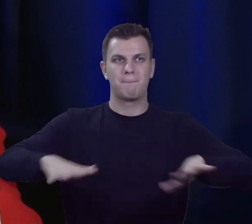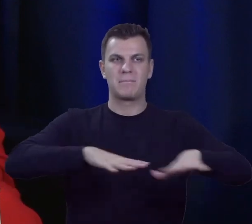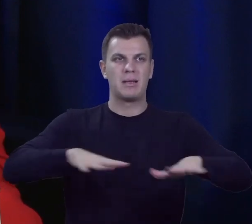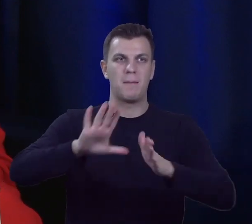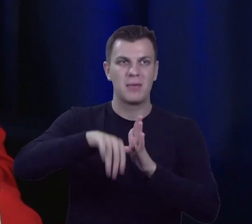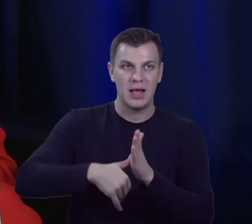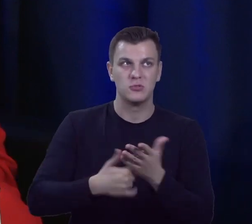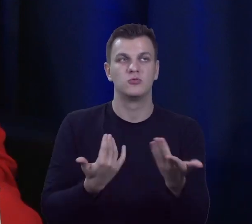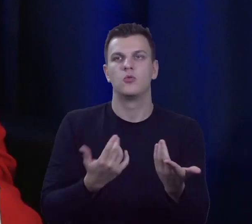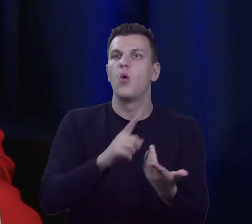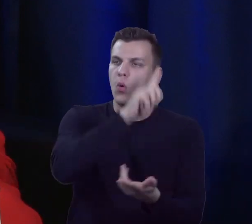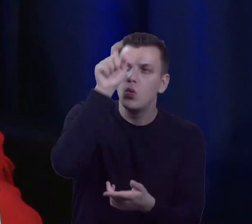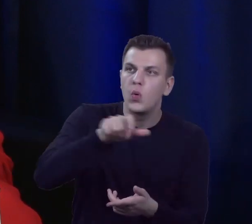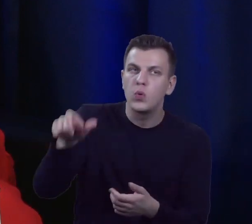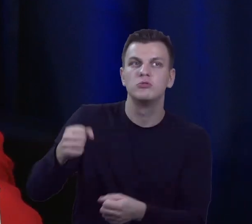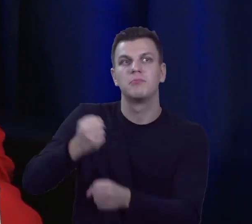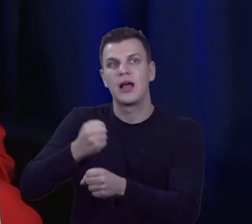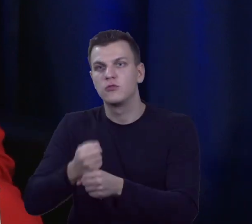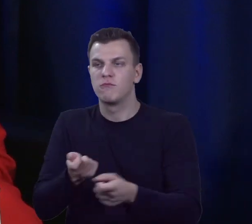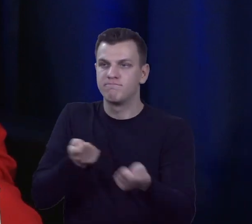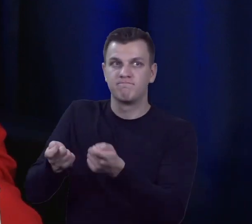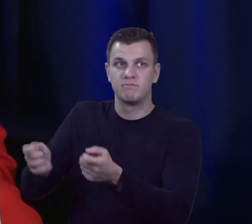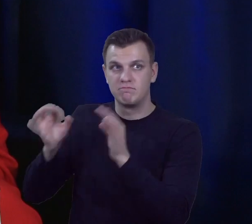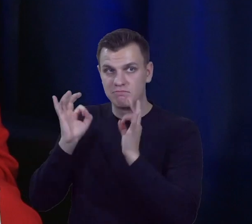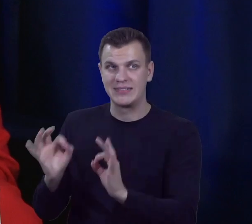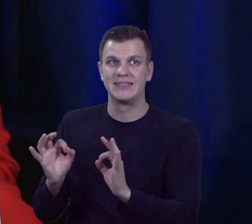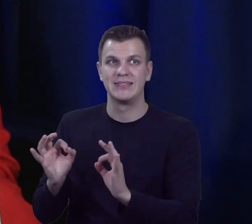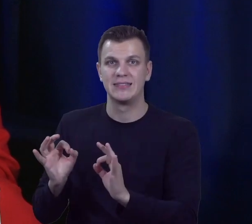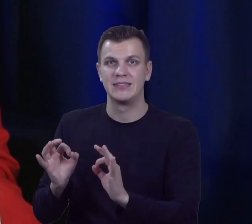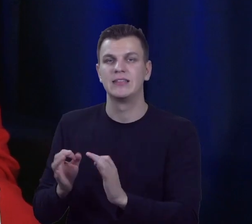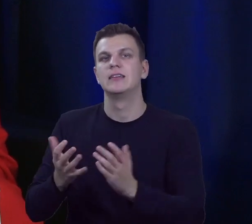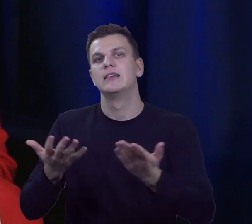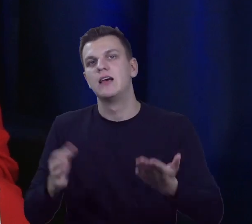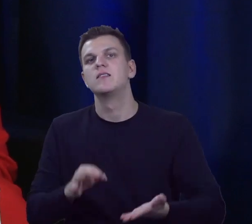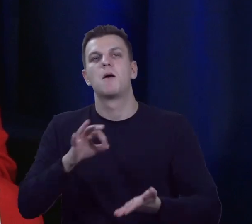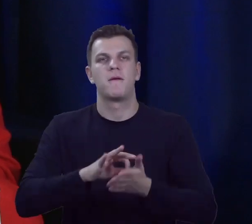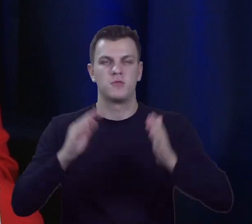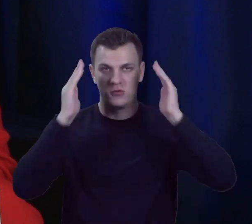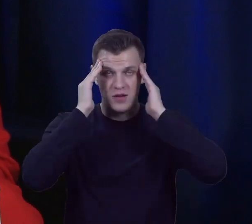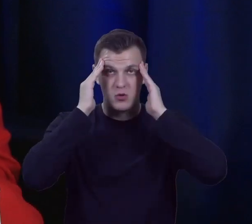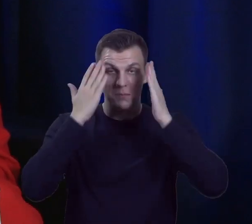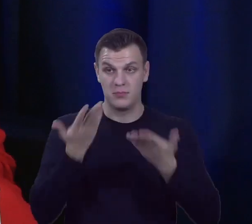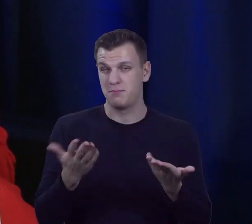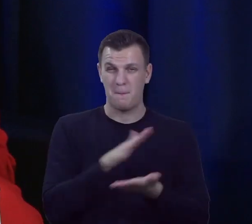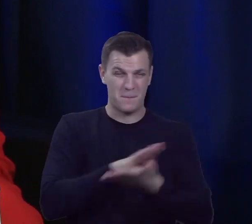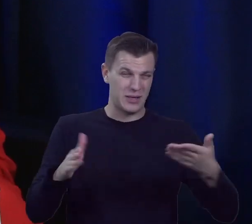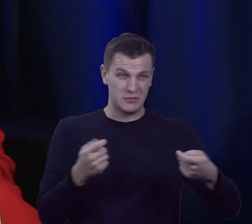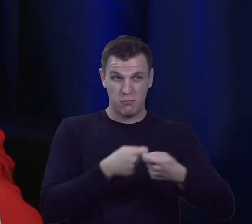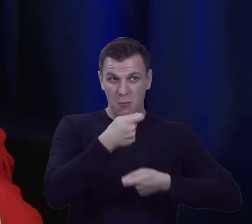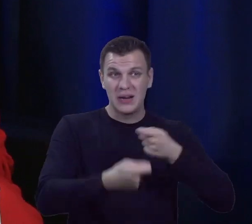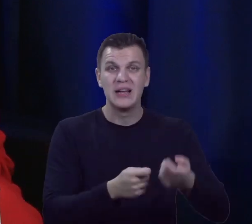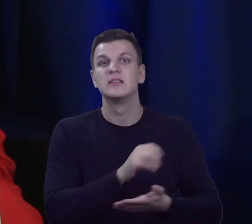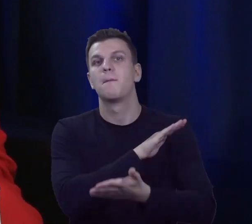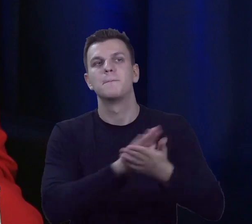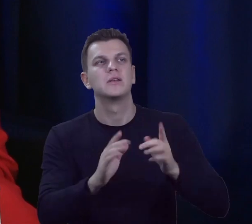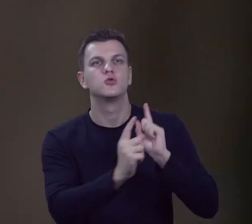zasobem ludzkim, w szerokim tego słowa znaczeniu, ma świadomość tego, że bez współpracy, bez konsultacji,